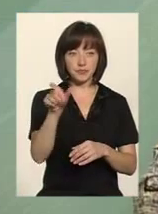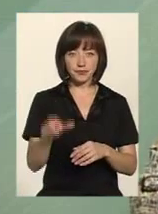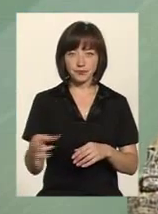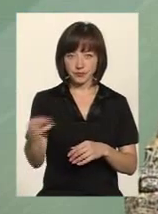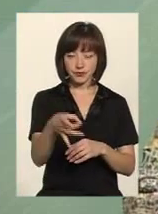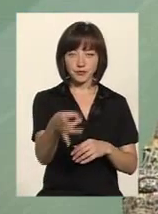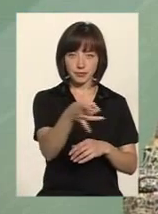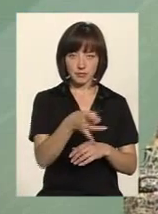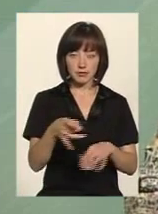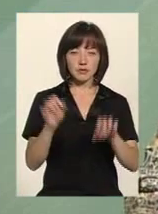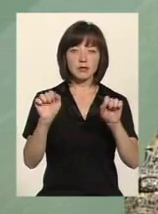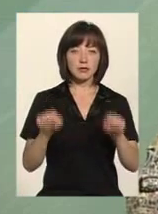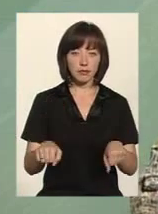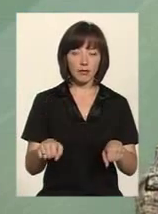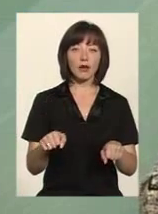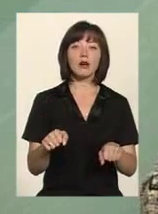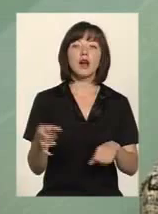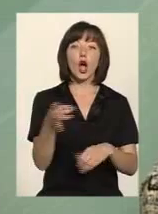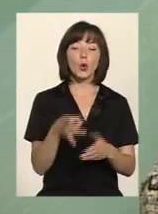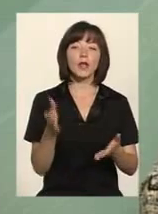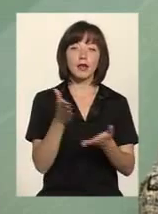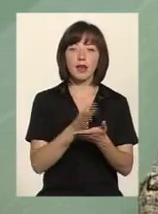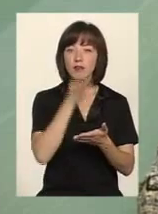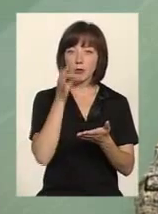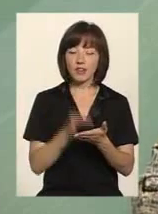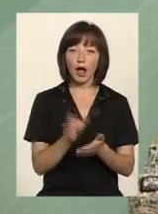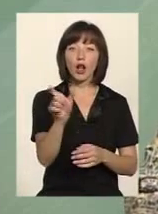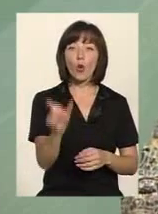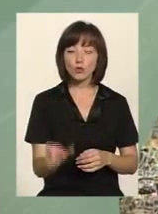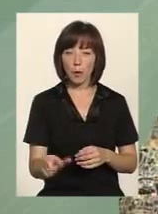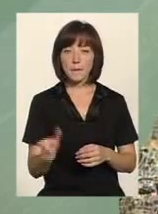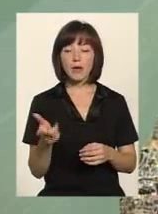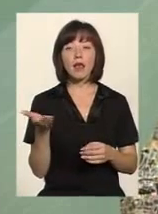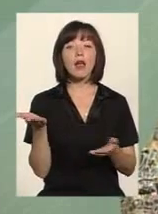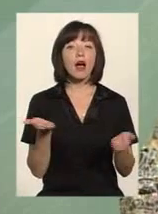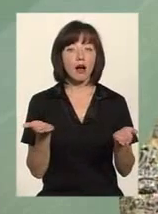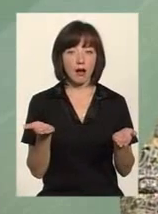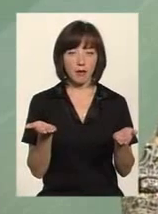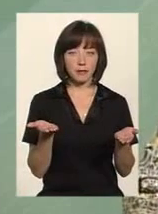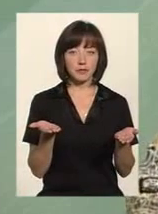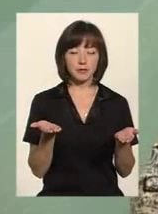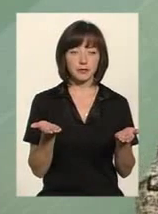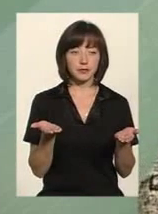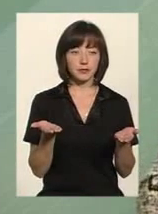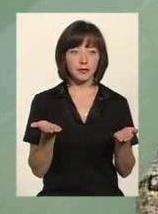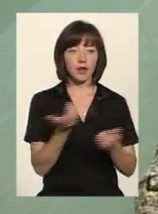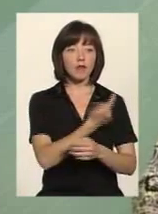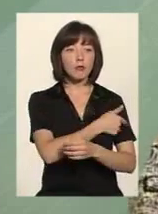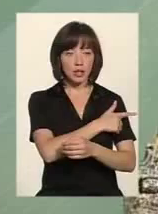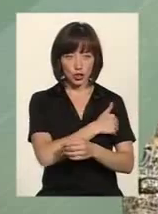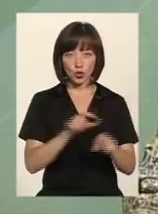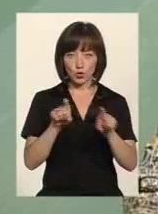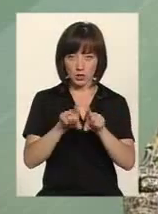районах, вони можуть, в кожному районі є відповідальна особа, яка в медичної